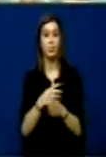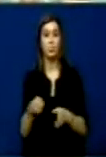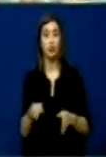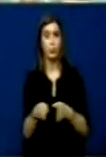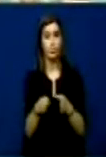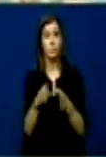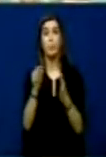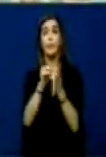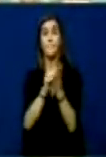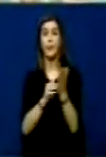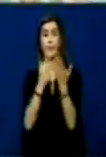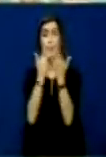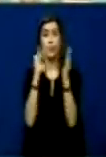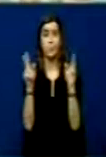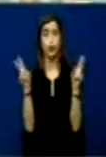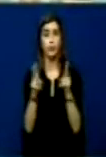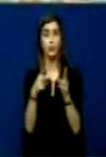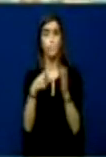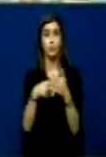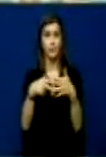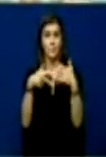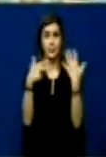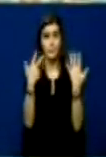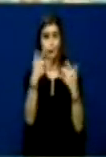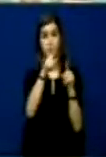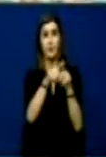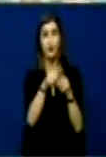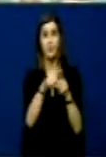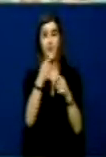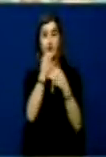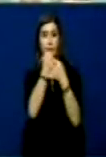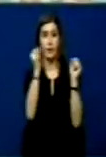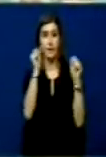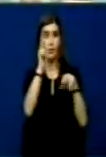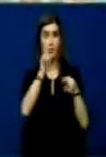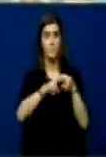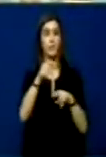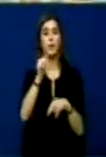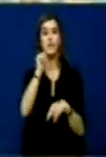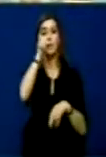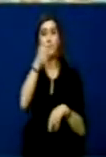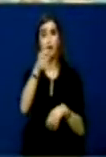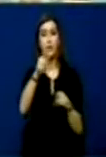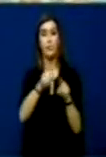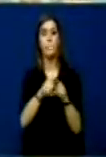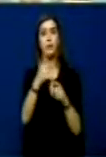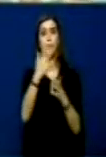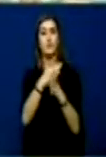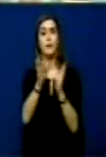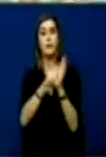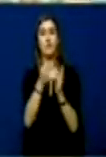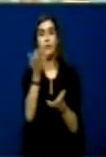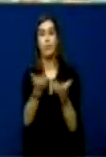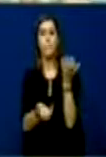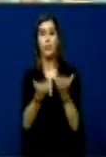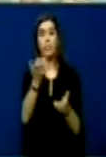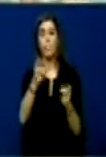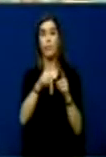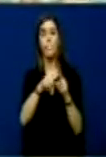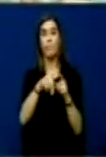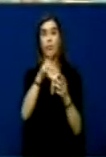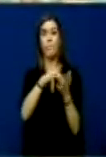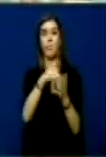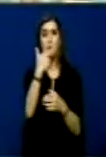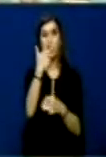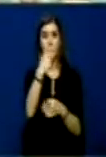Me 8.10.208, një dit pas shpalje se panvarsis, o do gjën pikat doganore 1 dhe 31